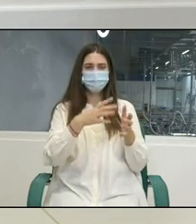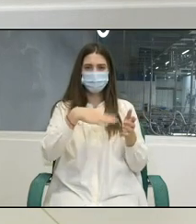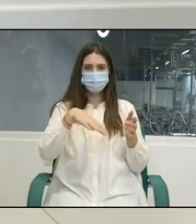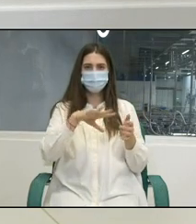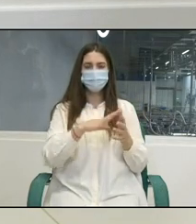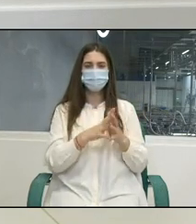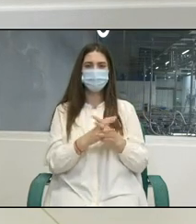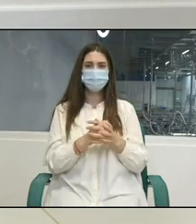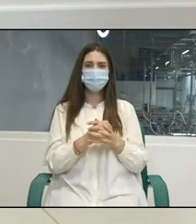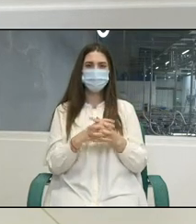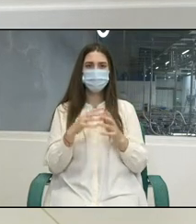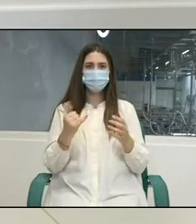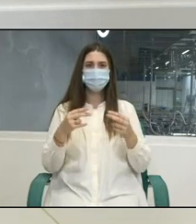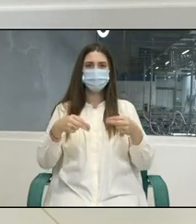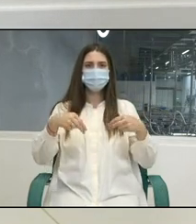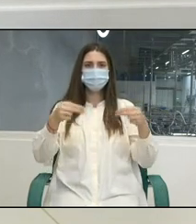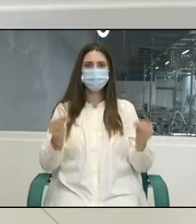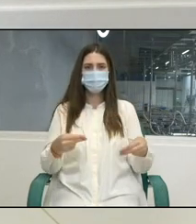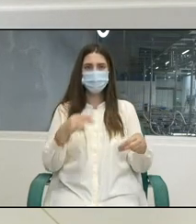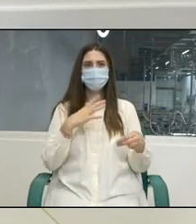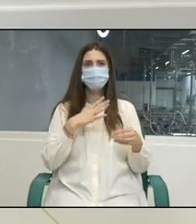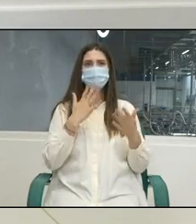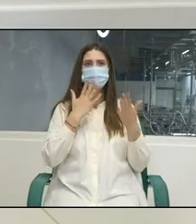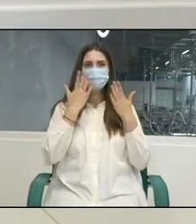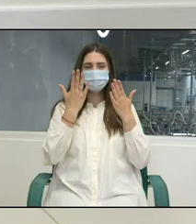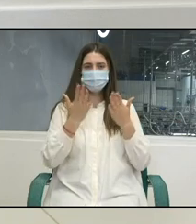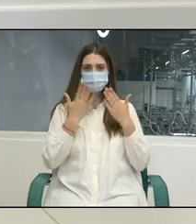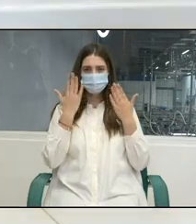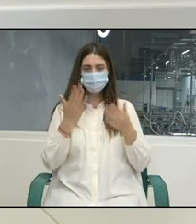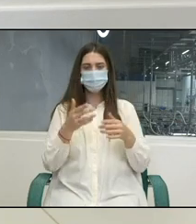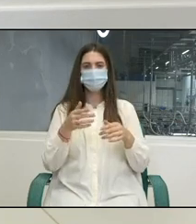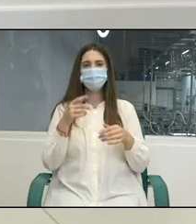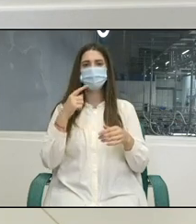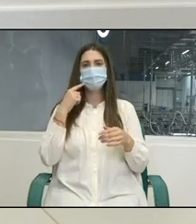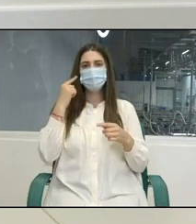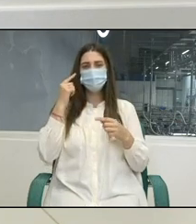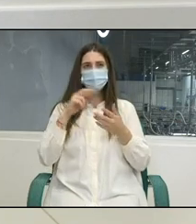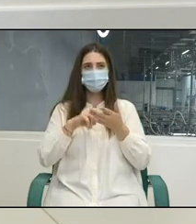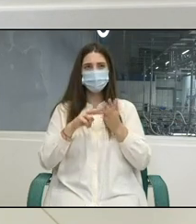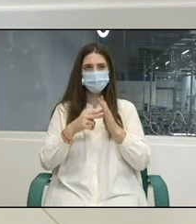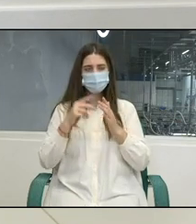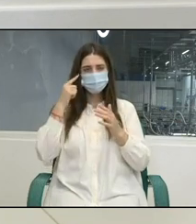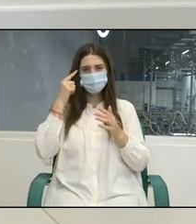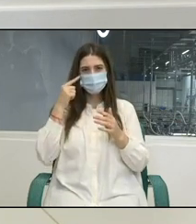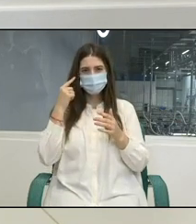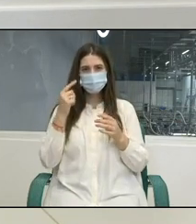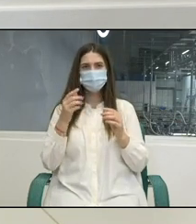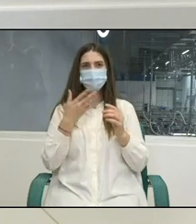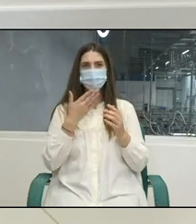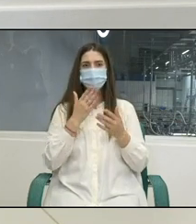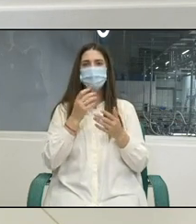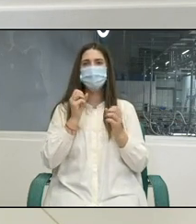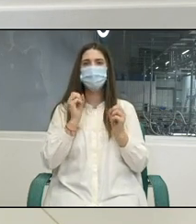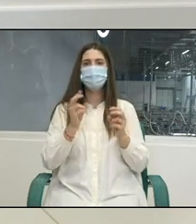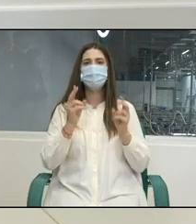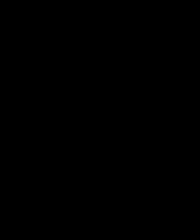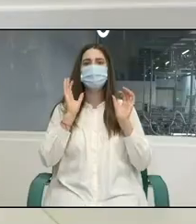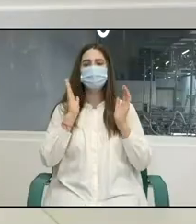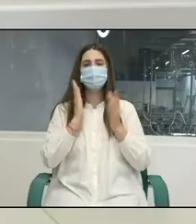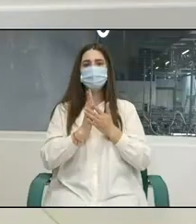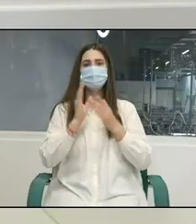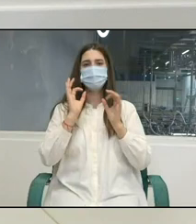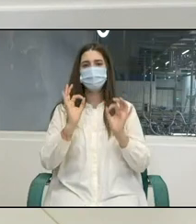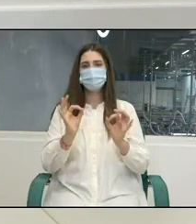document pe care personal l-am citit și l-am analizat și am intervenit cu unele comentarii de aceea mi-asum și angajamentul personal și